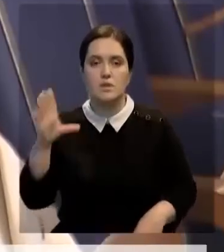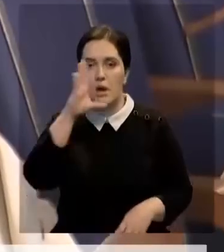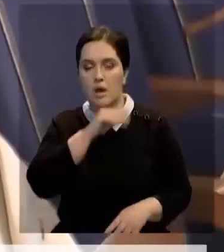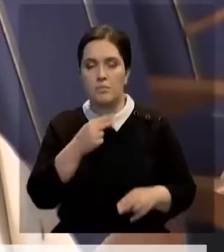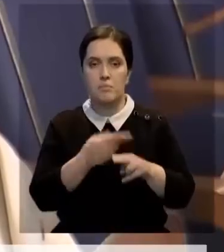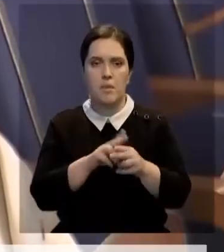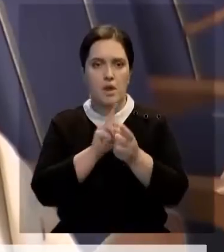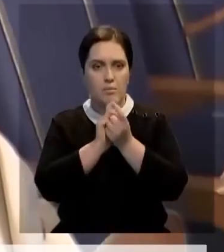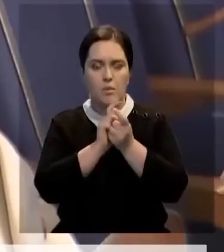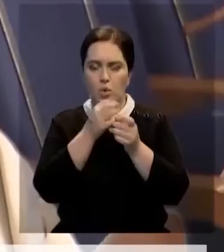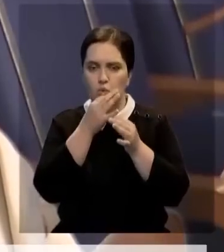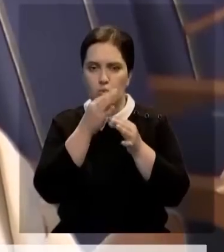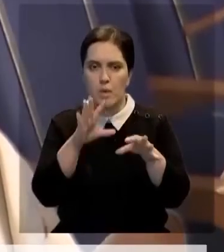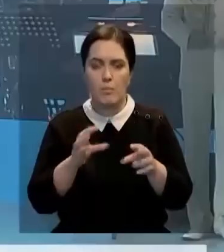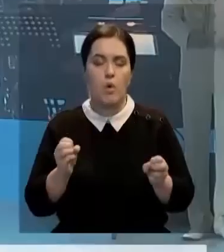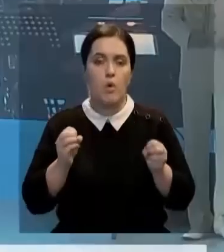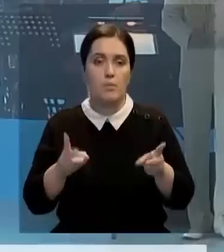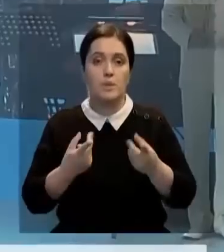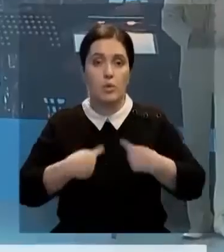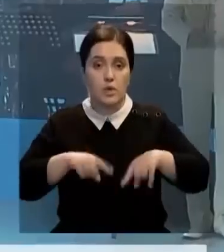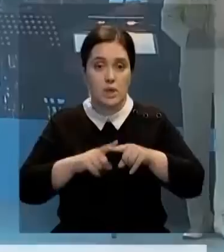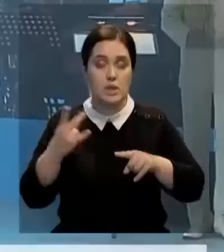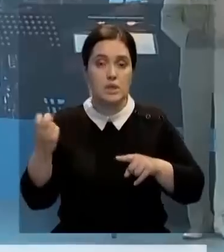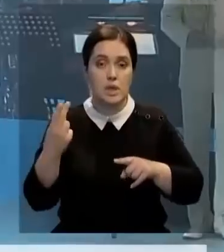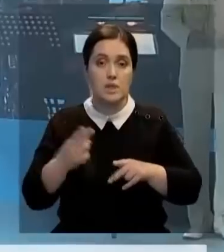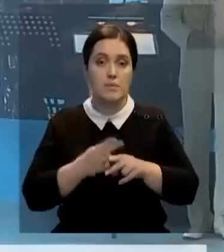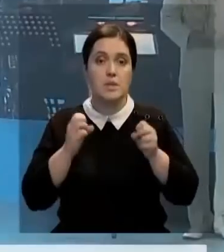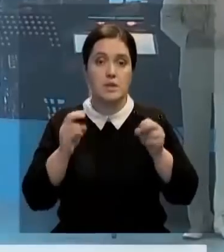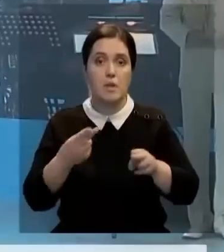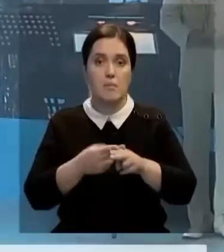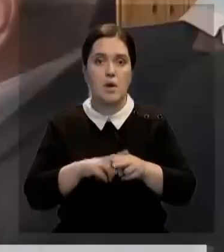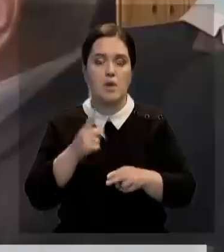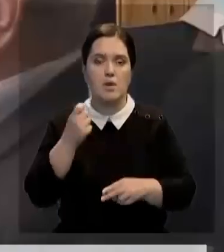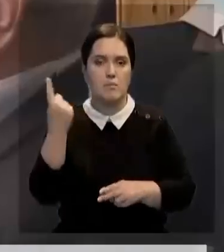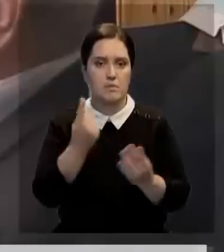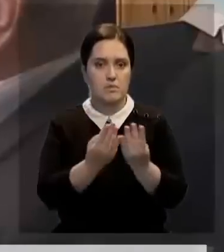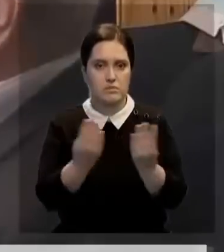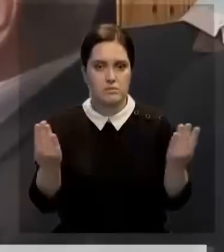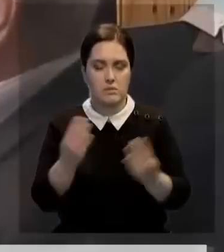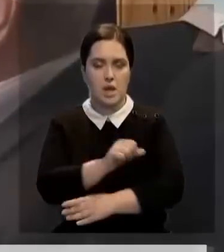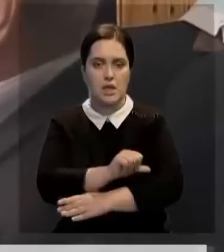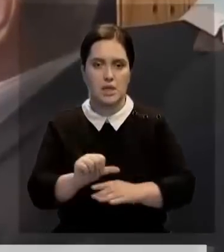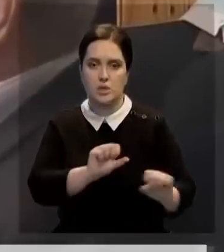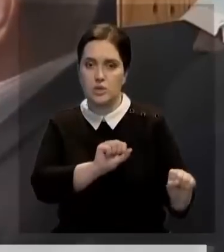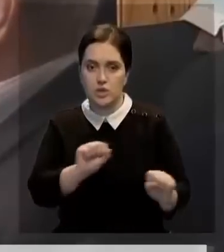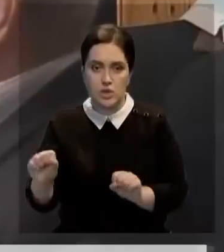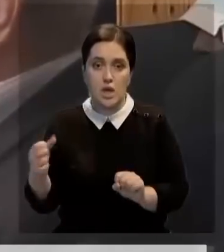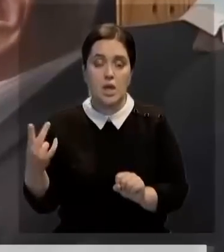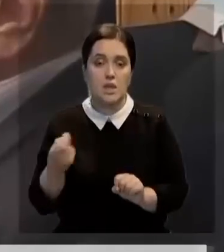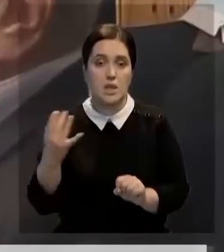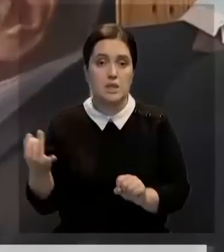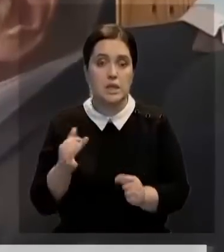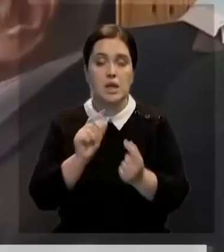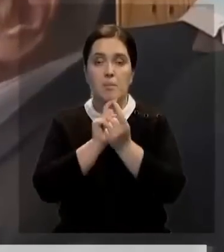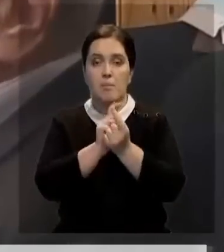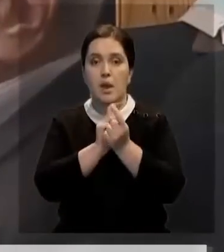противодействовать любым угрозам. Органы национальной безопасности находятся на передней линии защиты национальных интересов и